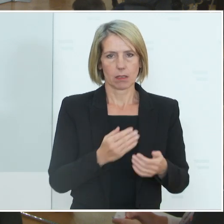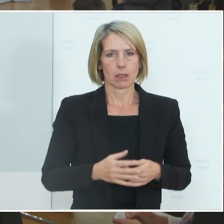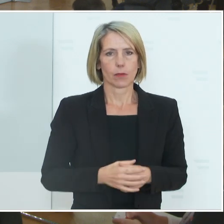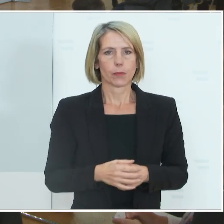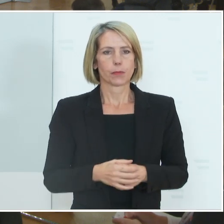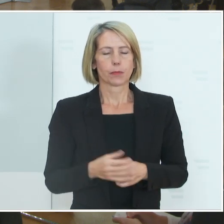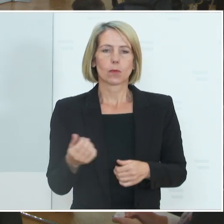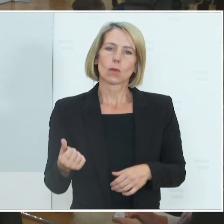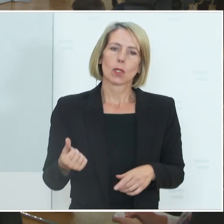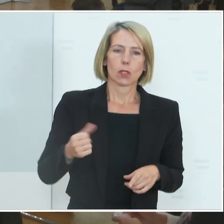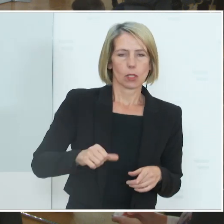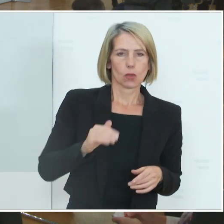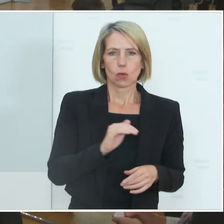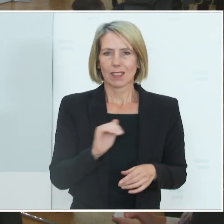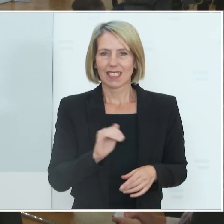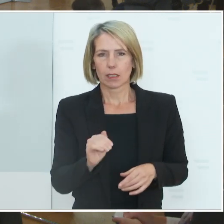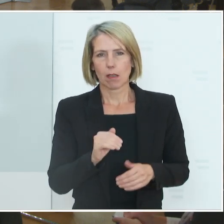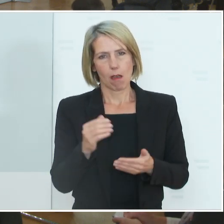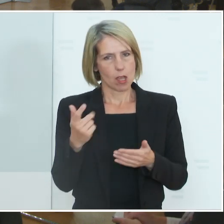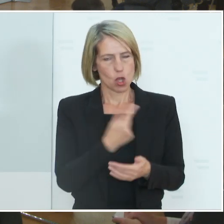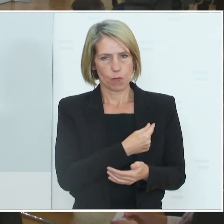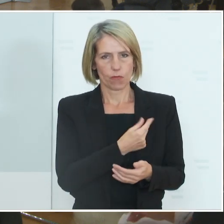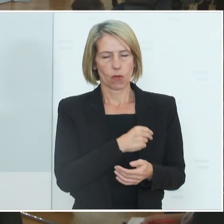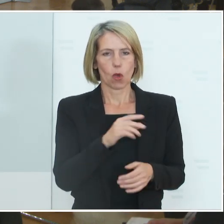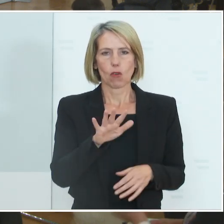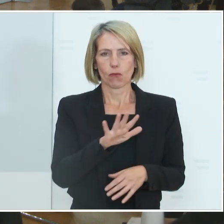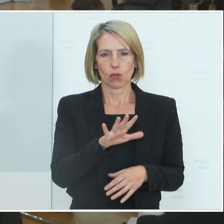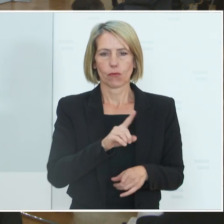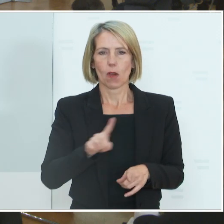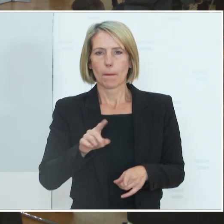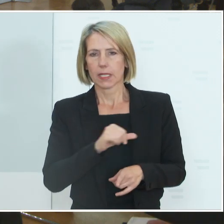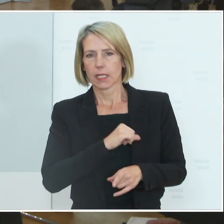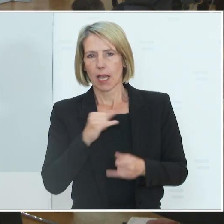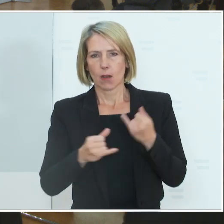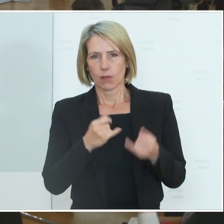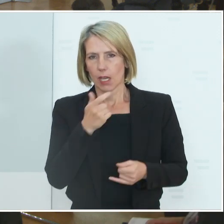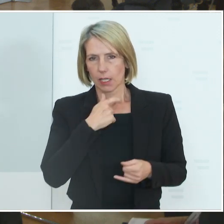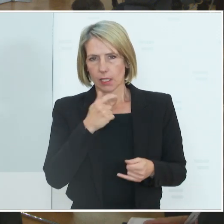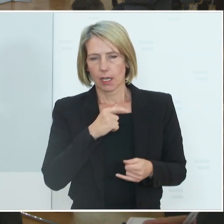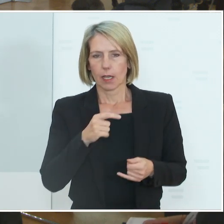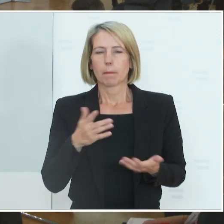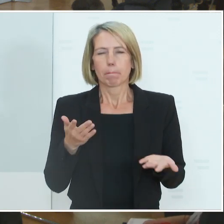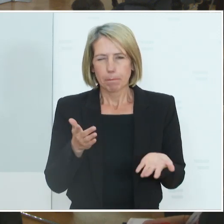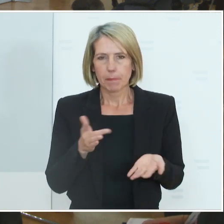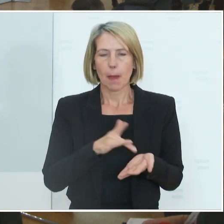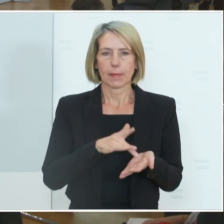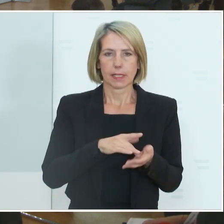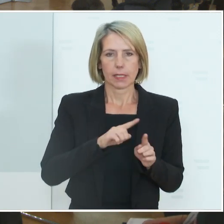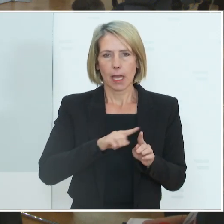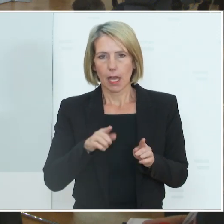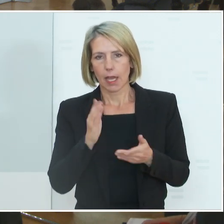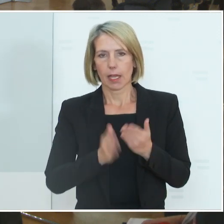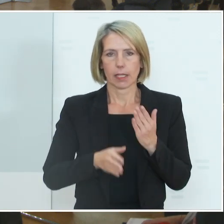Zu der Kinderimpfung der 5- bis 11-Jährigen ist es so, dass wir wahrscheinlich Mitte, Ende November die Zulassung